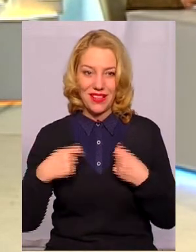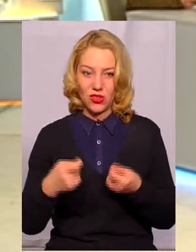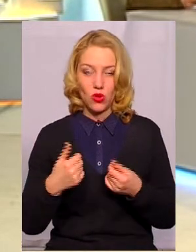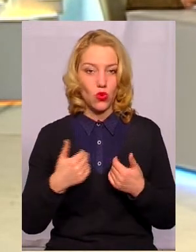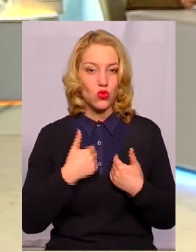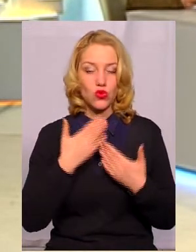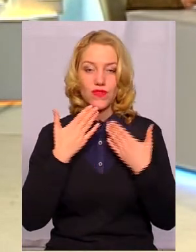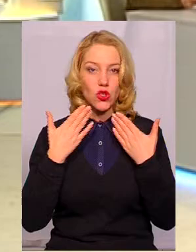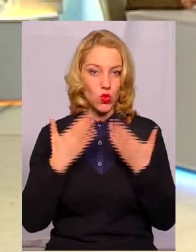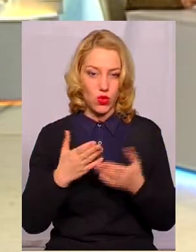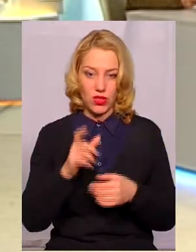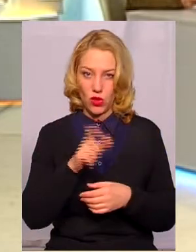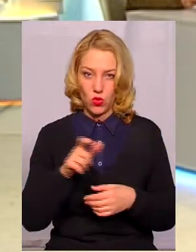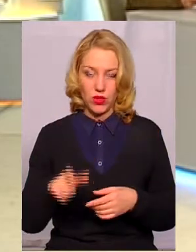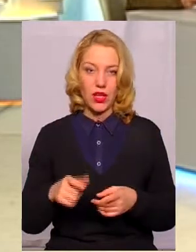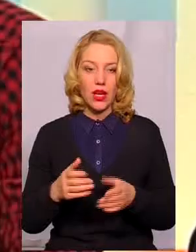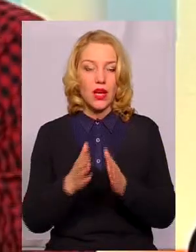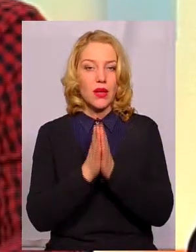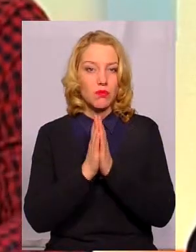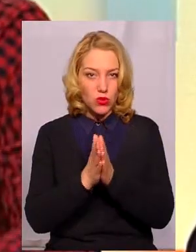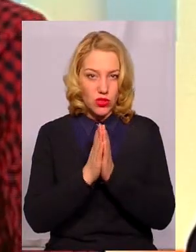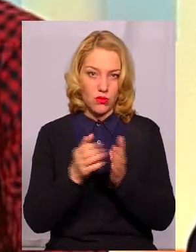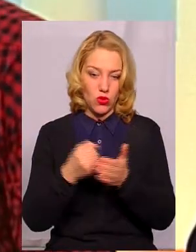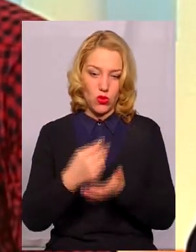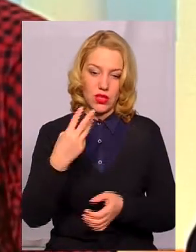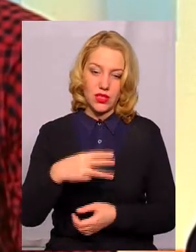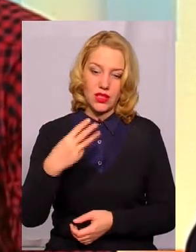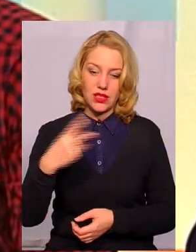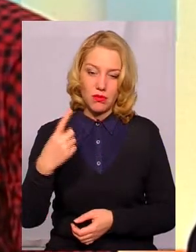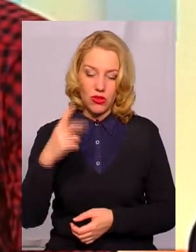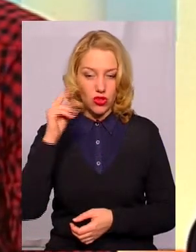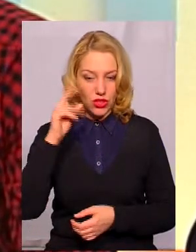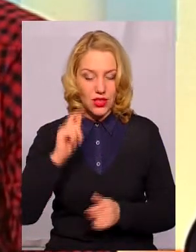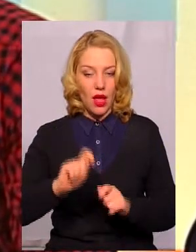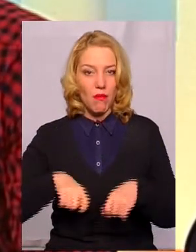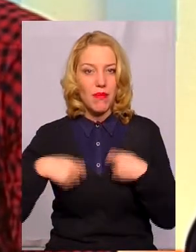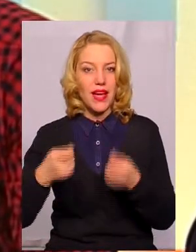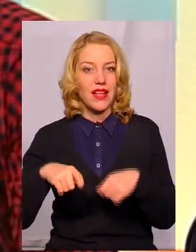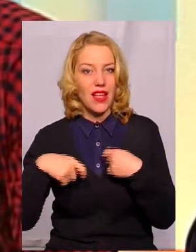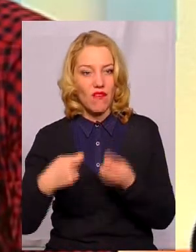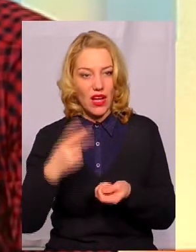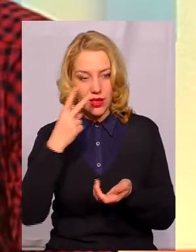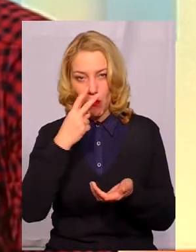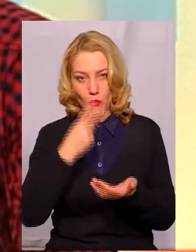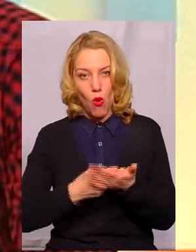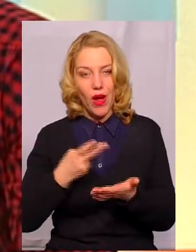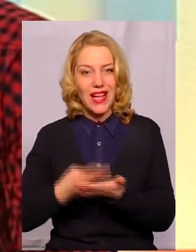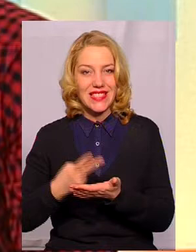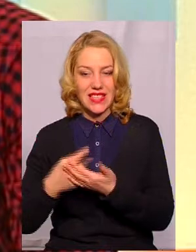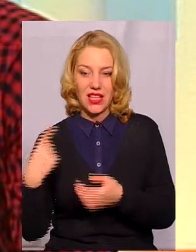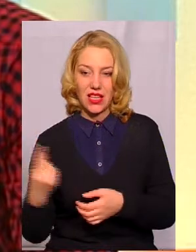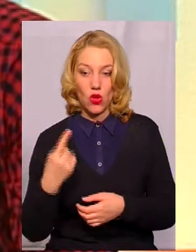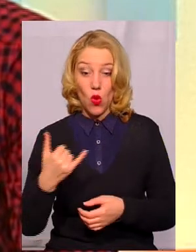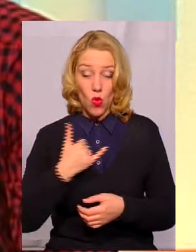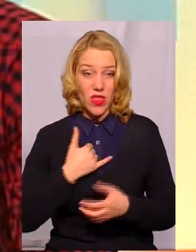до громадян, шановні, будь ласка, до 30-го, 31-го числа передайте показники. Якщо ви не подаєте показників, у нас автоматично